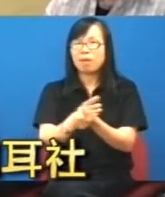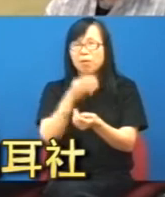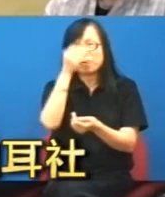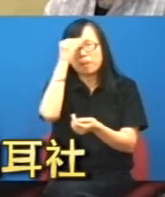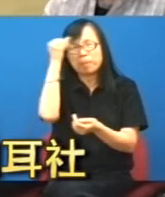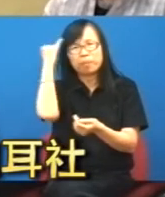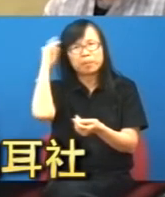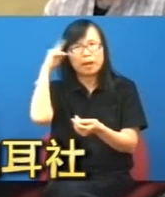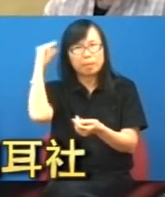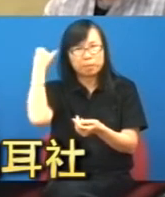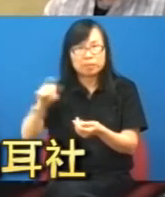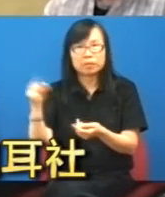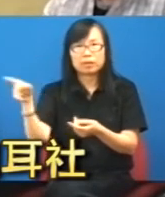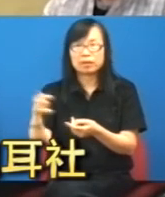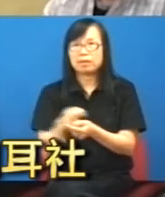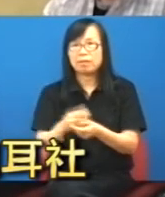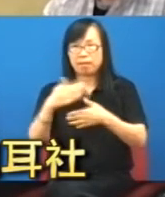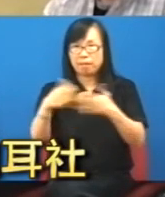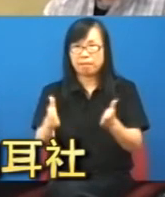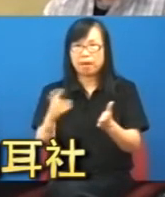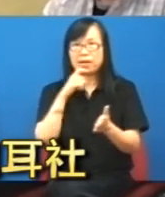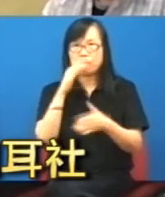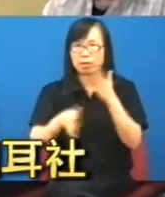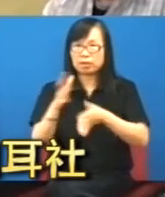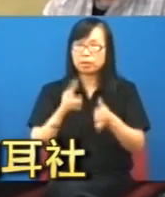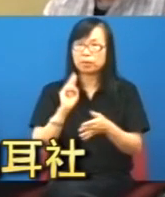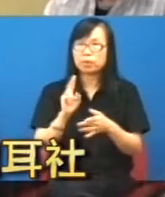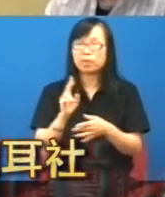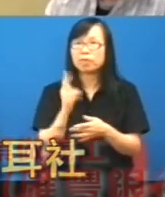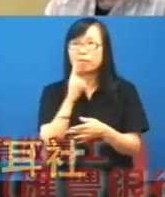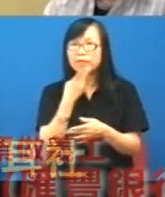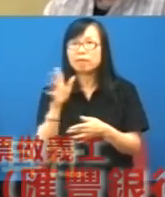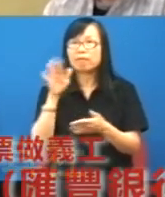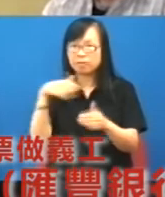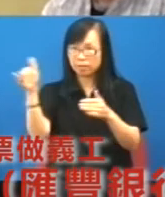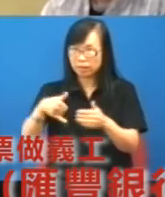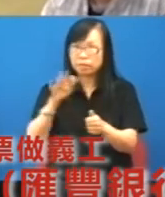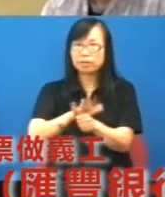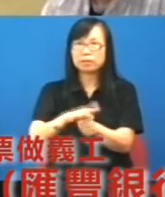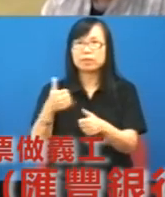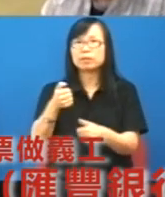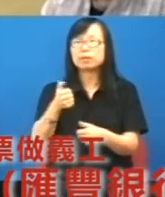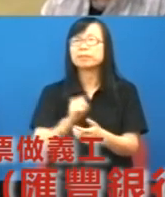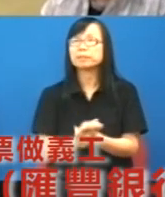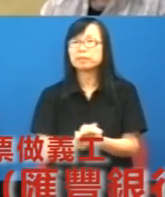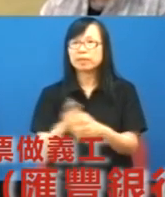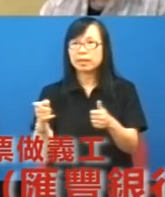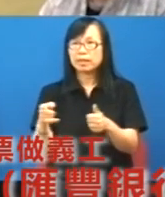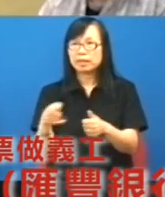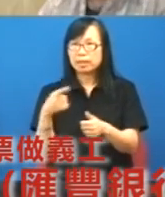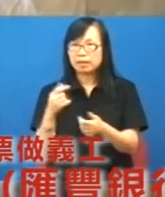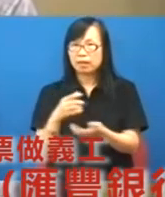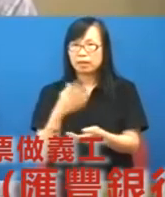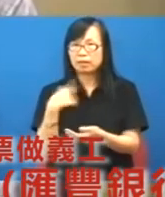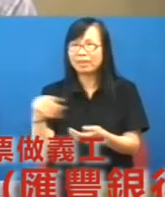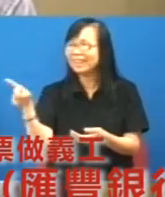禮物因為今天我們有做首宇的惠蘭在這裡幫忙 多謝她然後因為這個惠